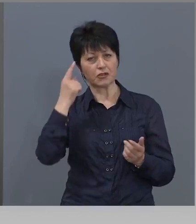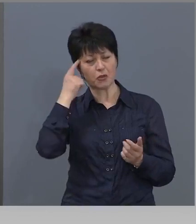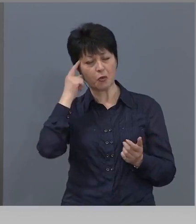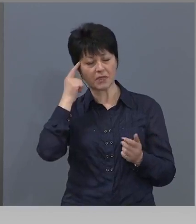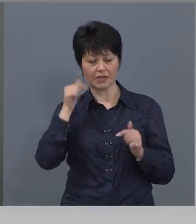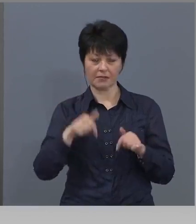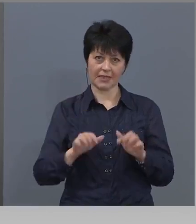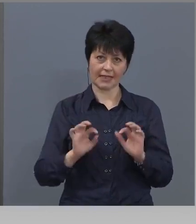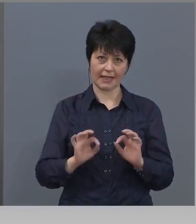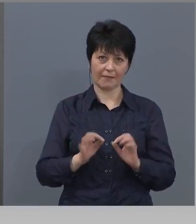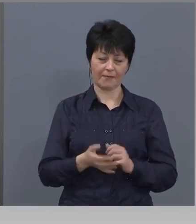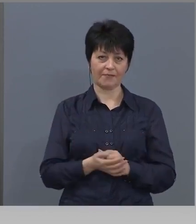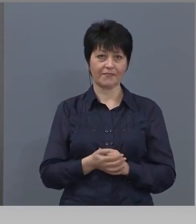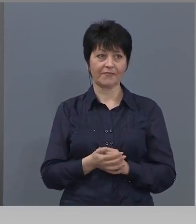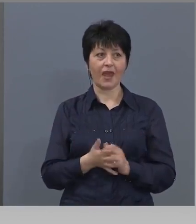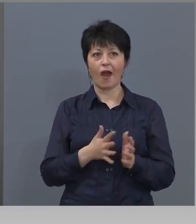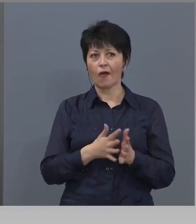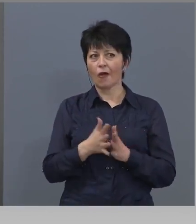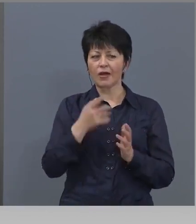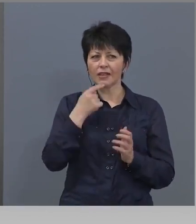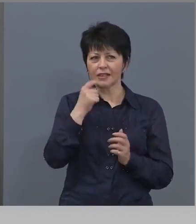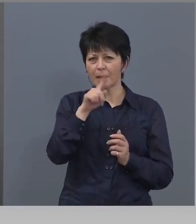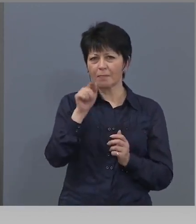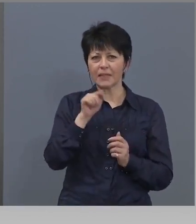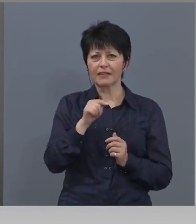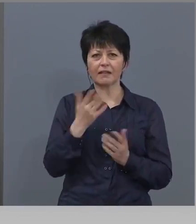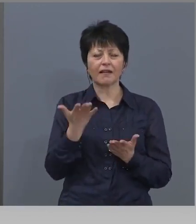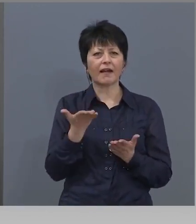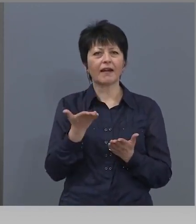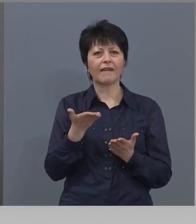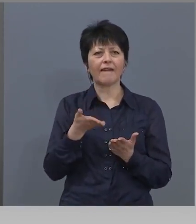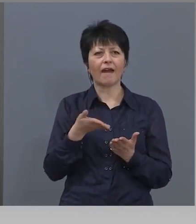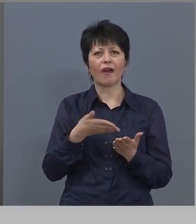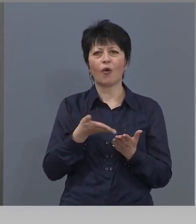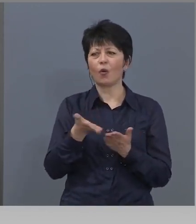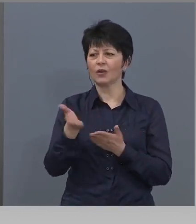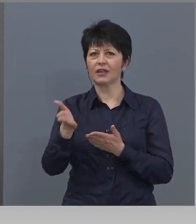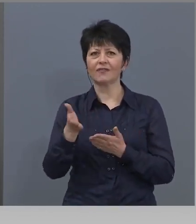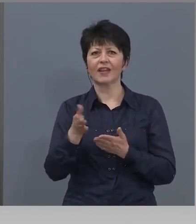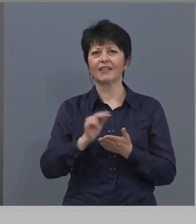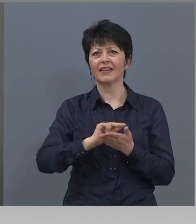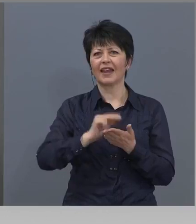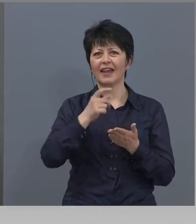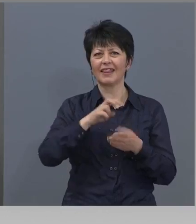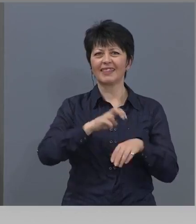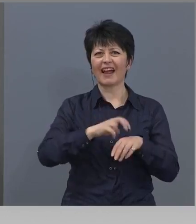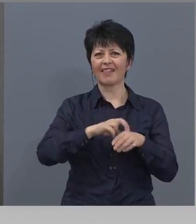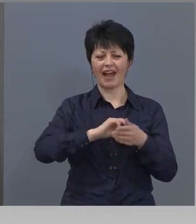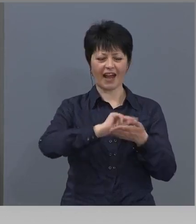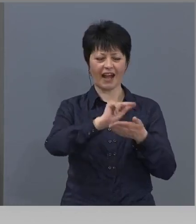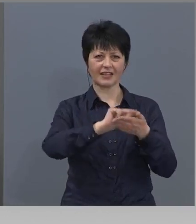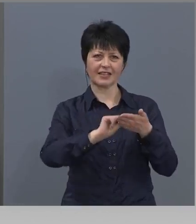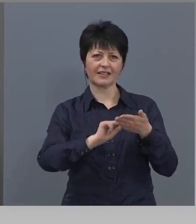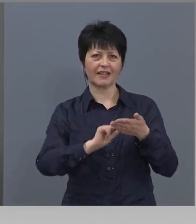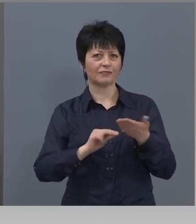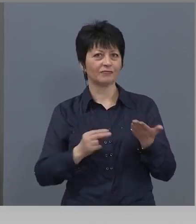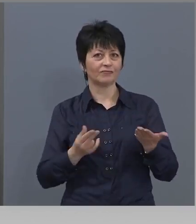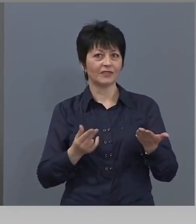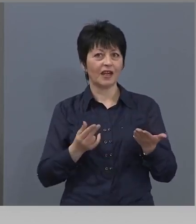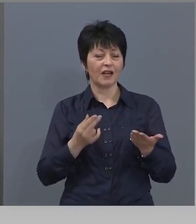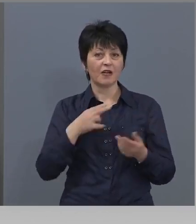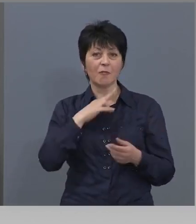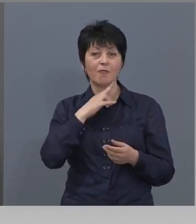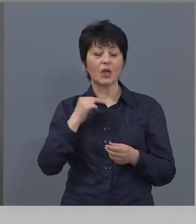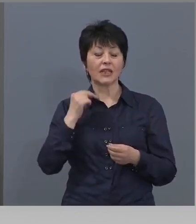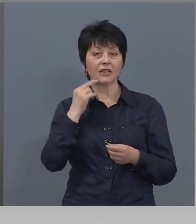мислиме сега. Питат се хората, къде отиват декларациите, които ставаме на КП-5-та. Общо заето гледам, че полицаите са малко притеснени, защото не знаят